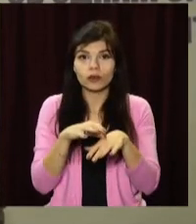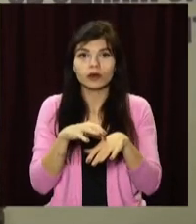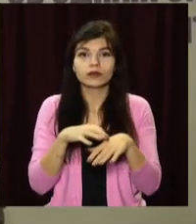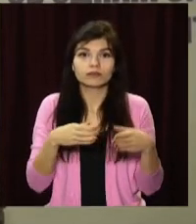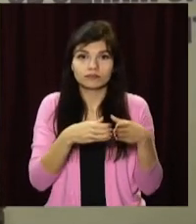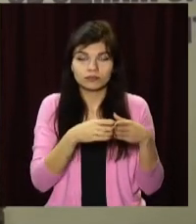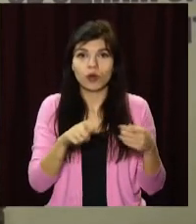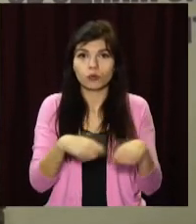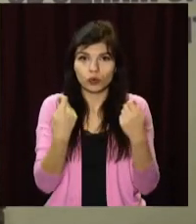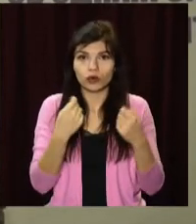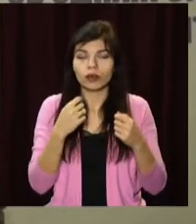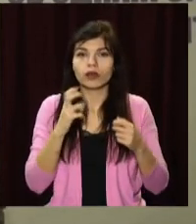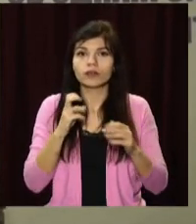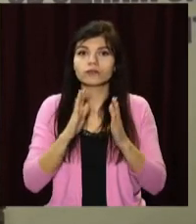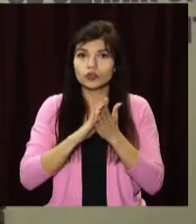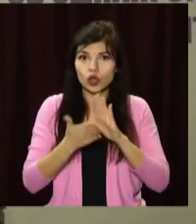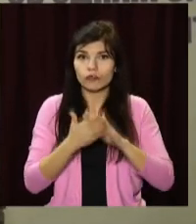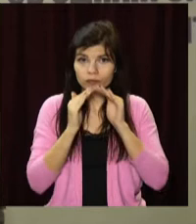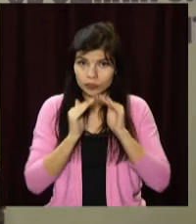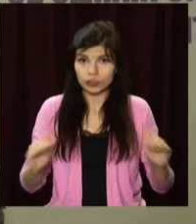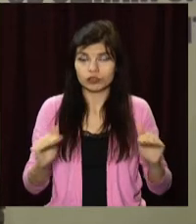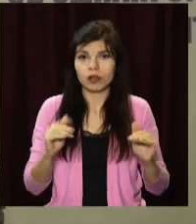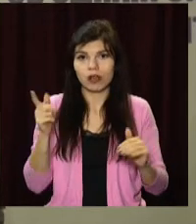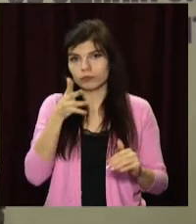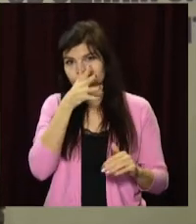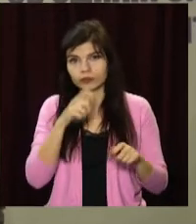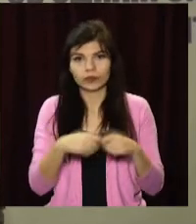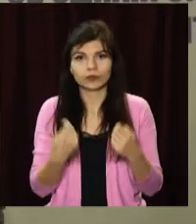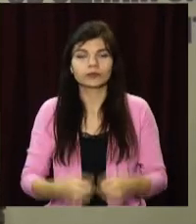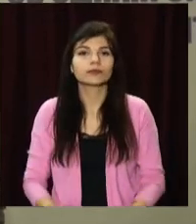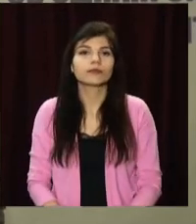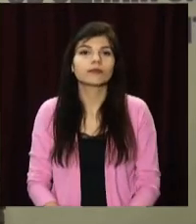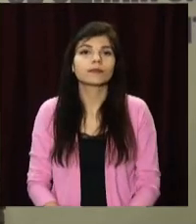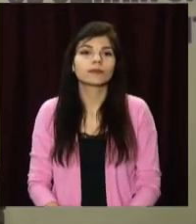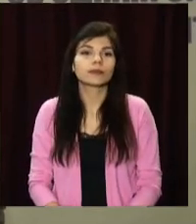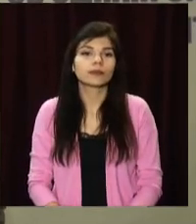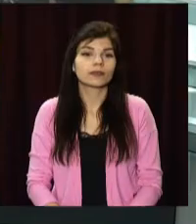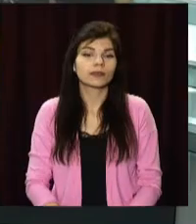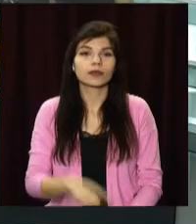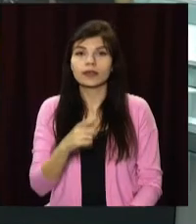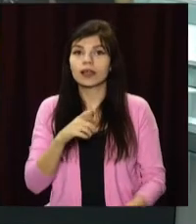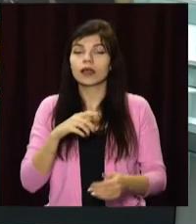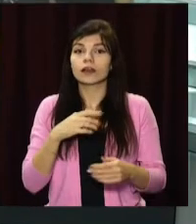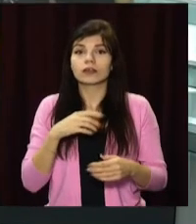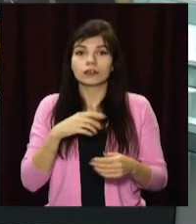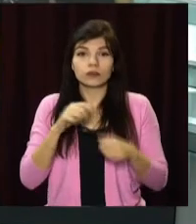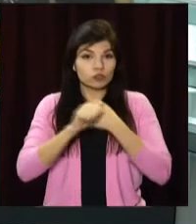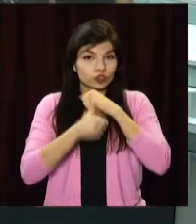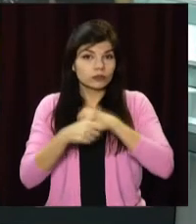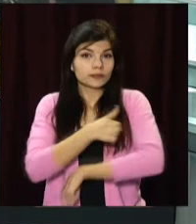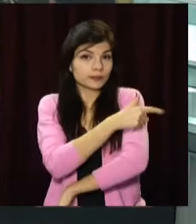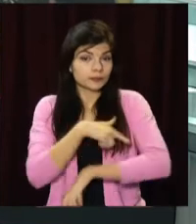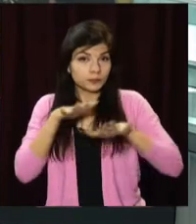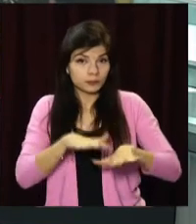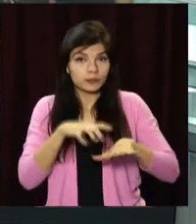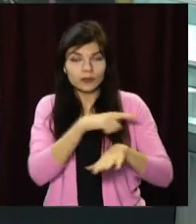22 січня в районі проведення операції об'єднаних сил порушень режиму припинення вогню не зафіксовано. Стан задовільний,